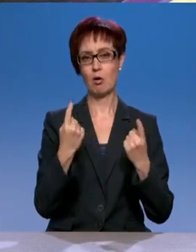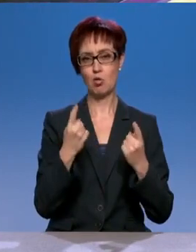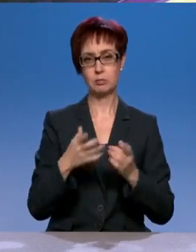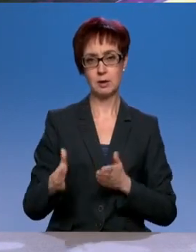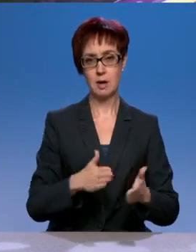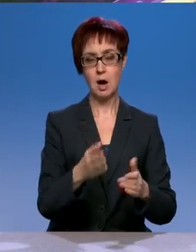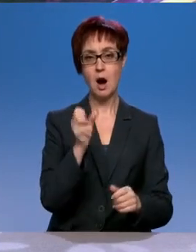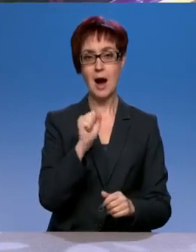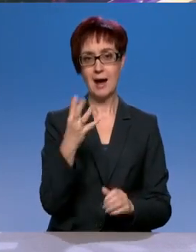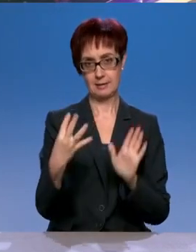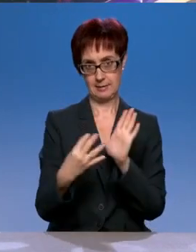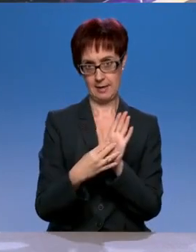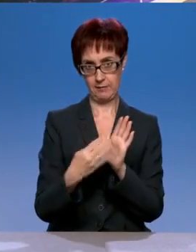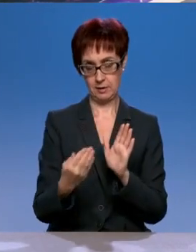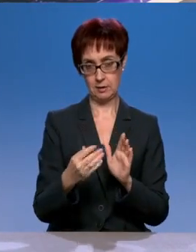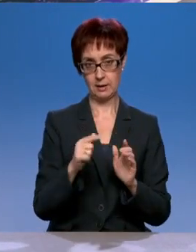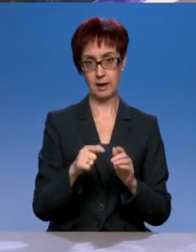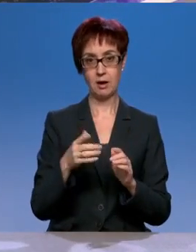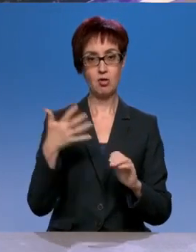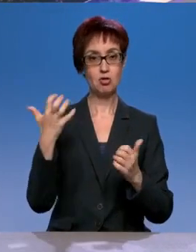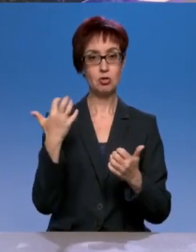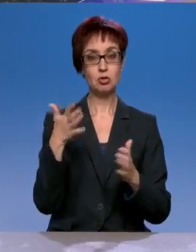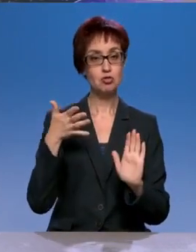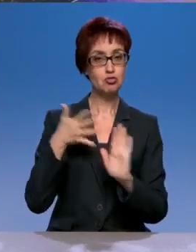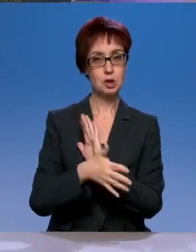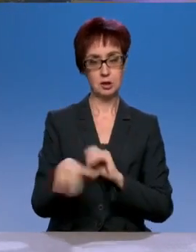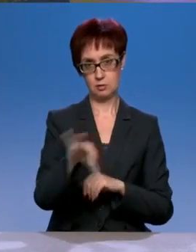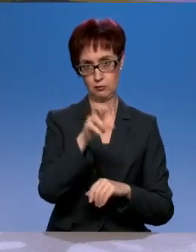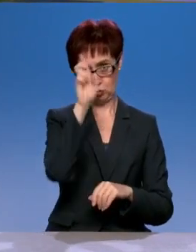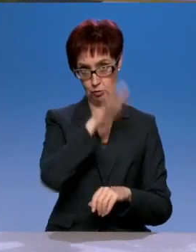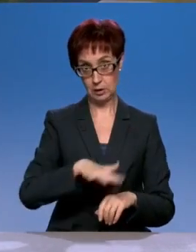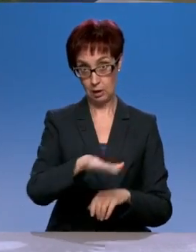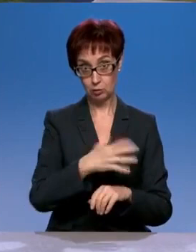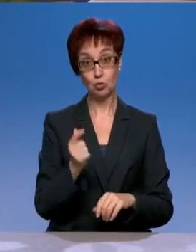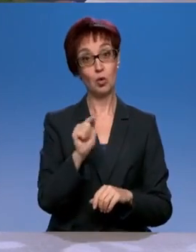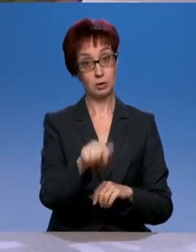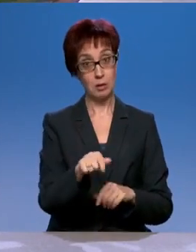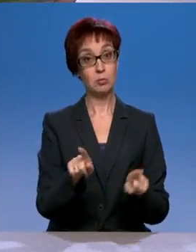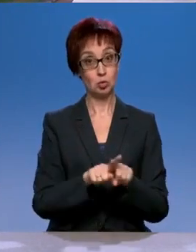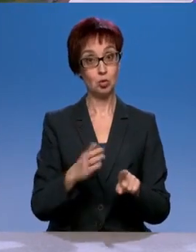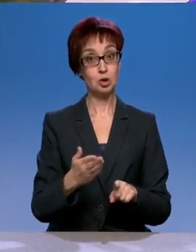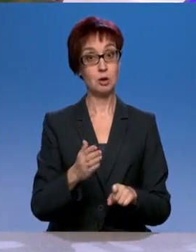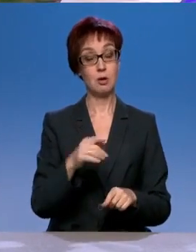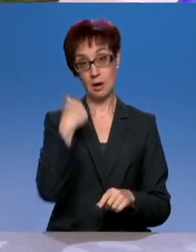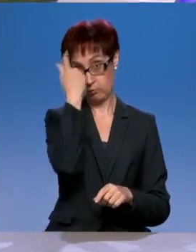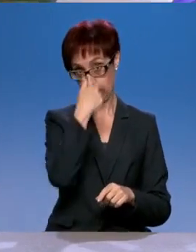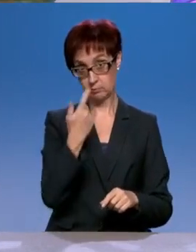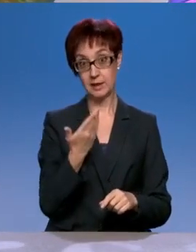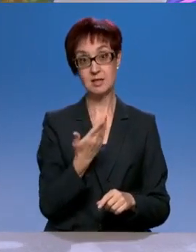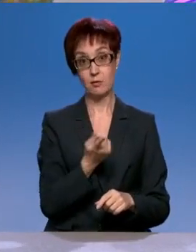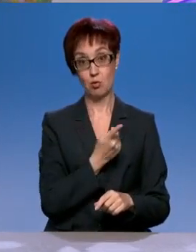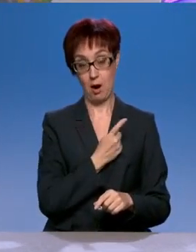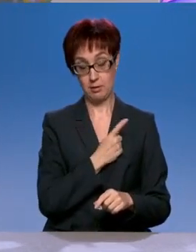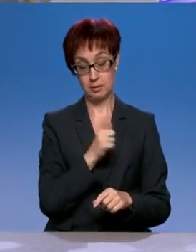центральных магистралей. Там, естественно, частники занимаются определенными участками дороги, как бы, но там